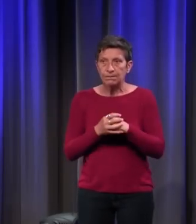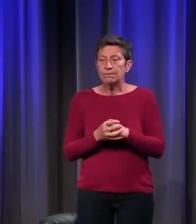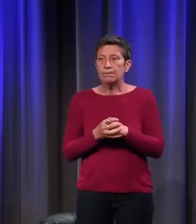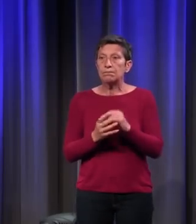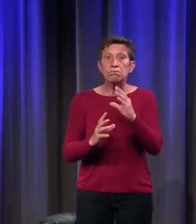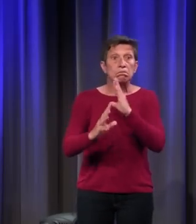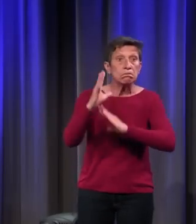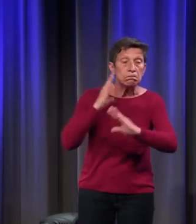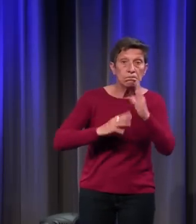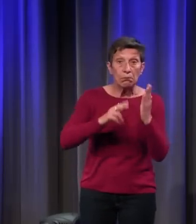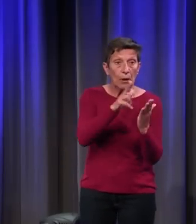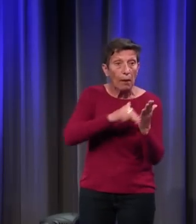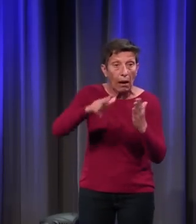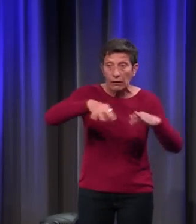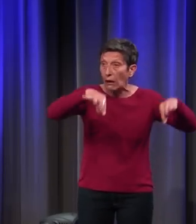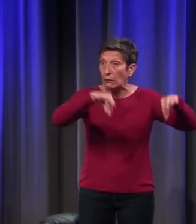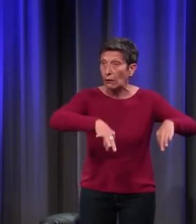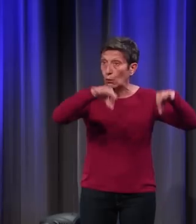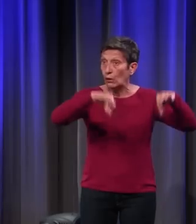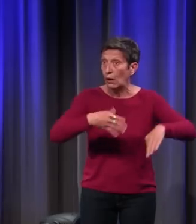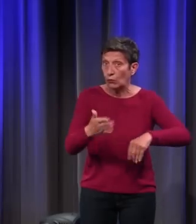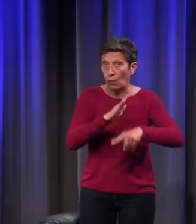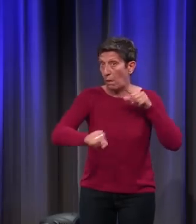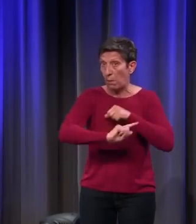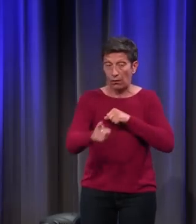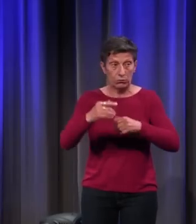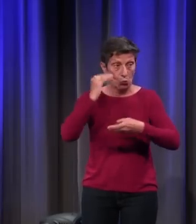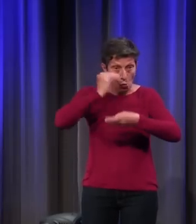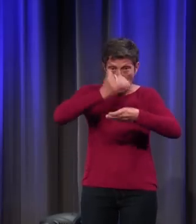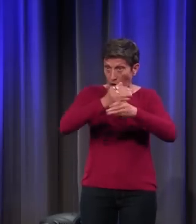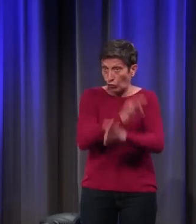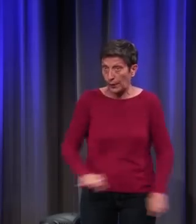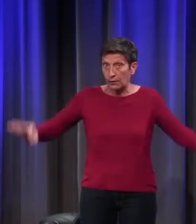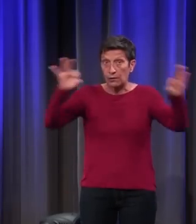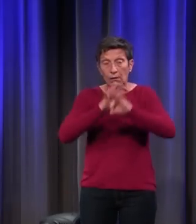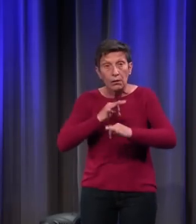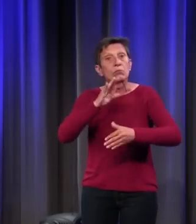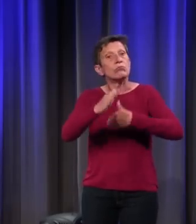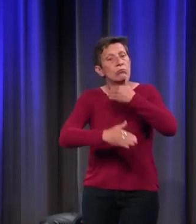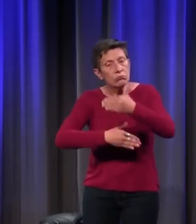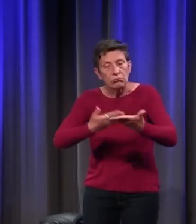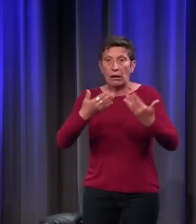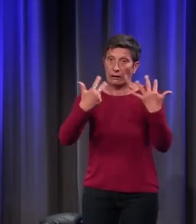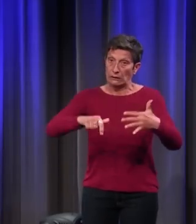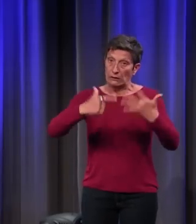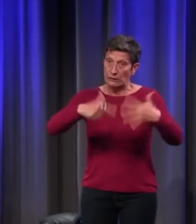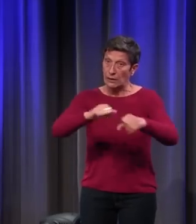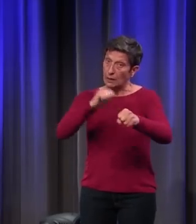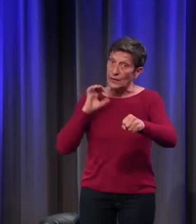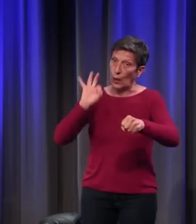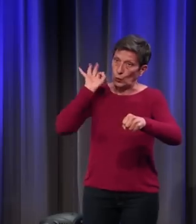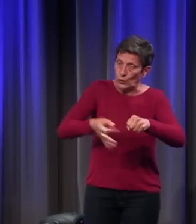peintres et les teinturiers ne le font pas au Moyen Âge. Il faut attendre le XVIIe siècle pour que l'on ait